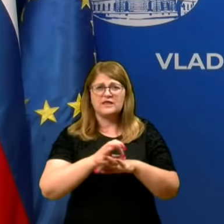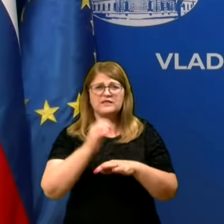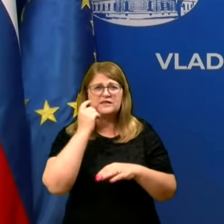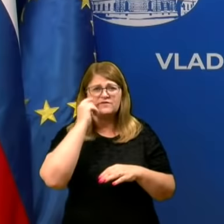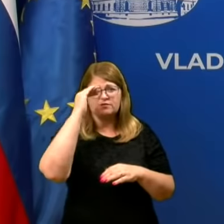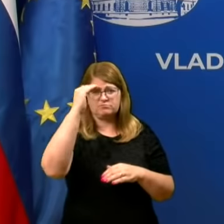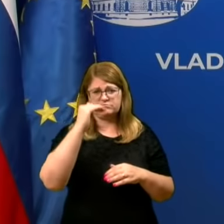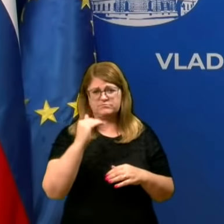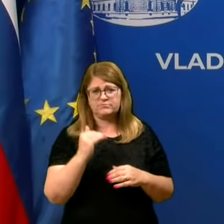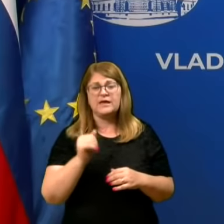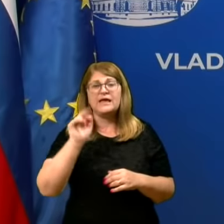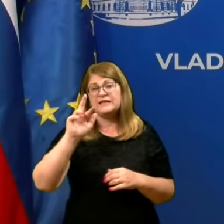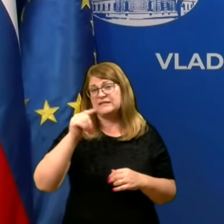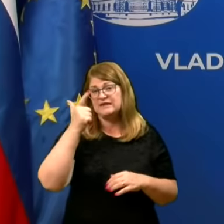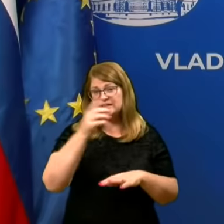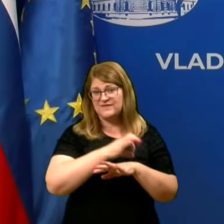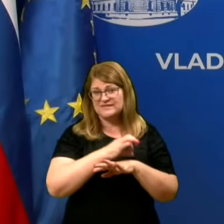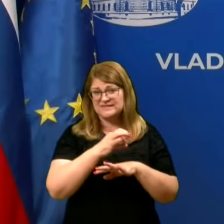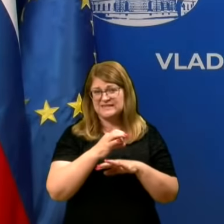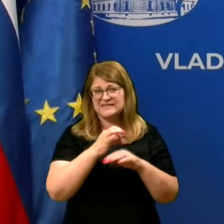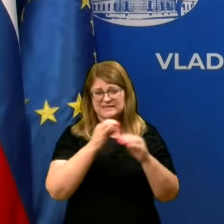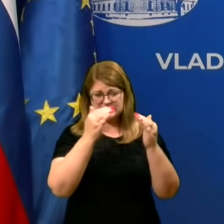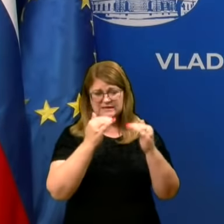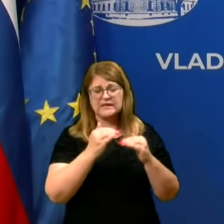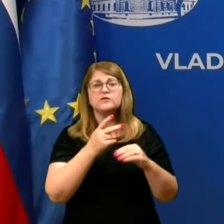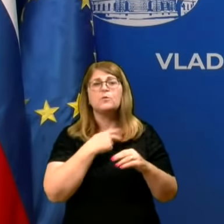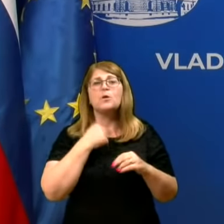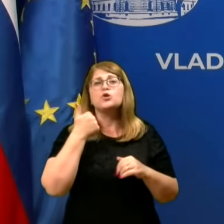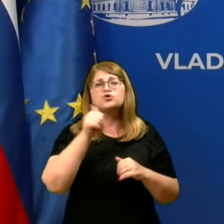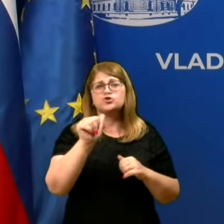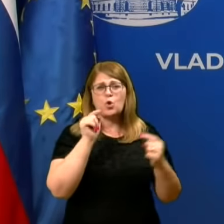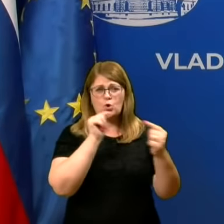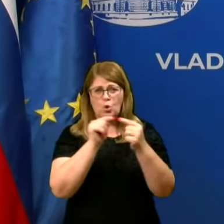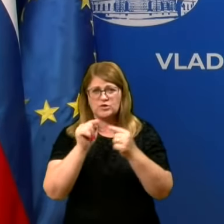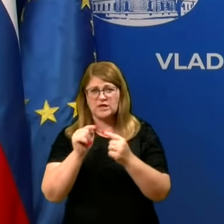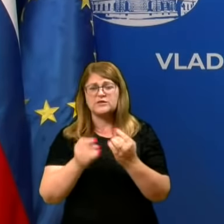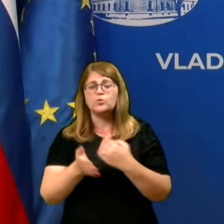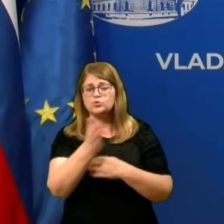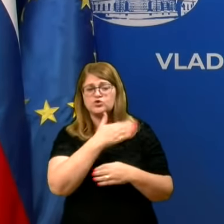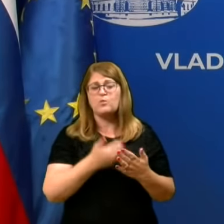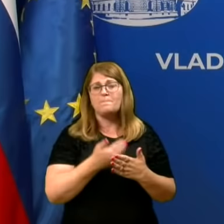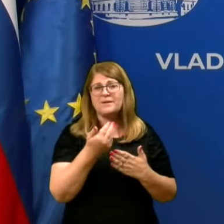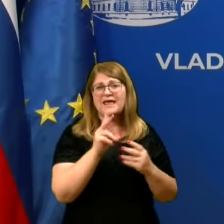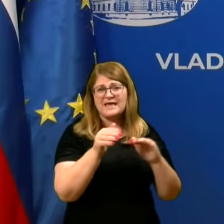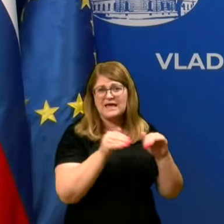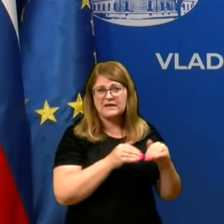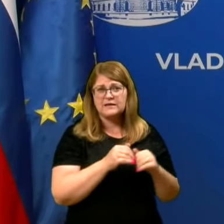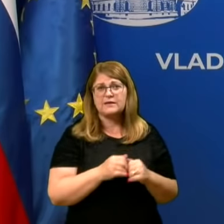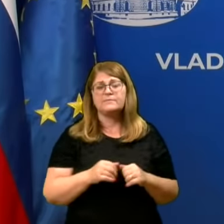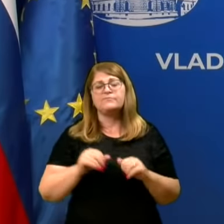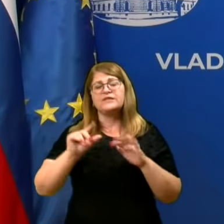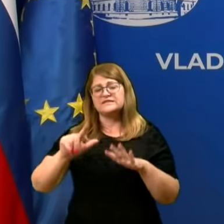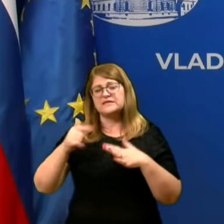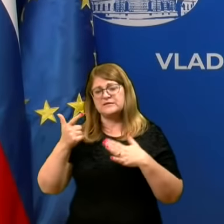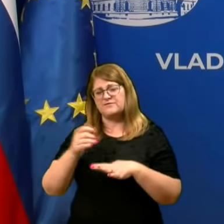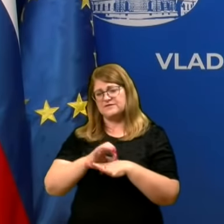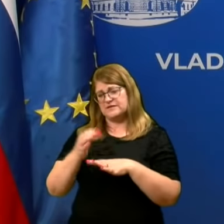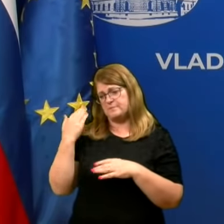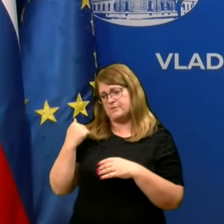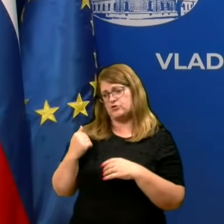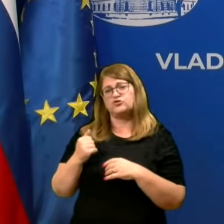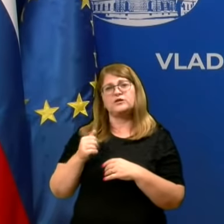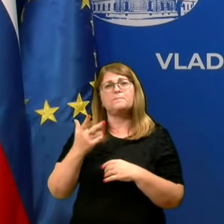23. tednu smo imeli približno 100 takih kontaktov, za katere smo predlagali karanteno. 27. tedno, torej prejšnjim tednom,